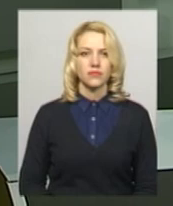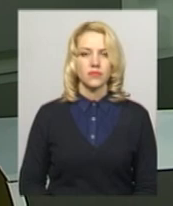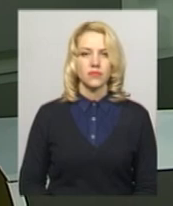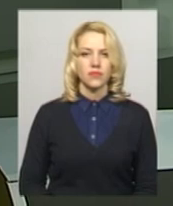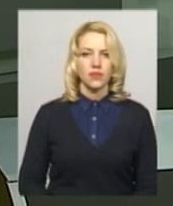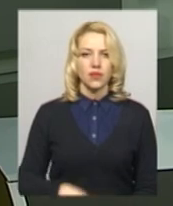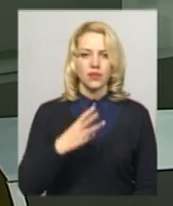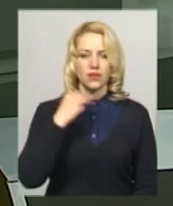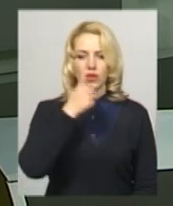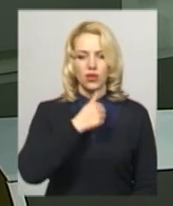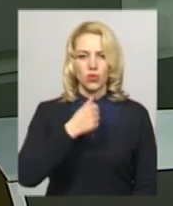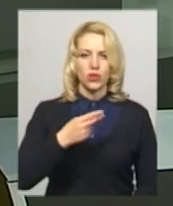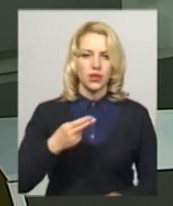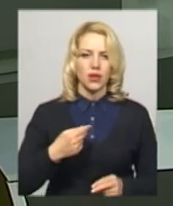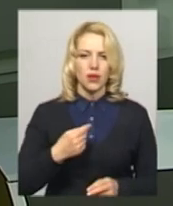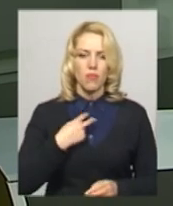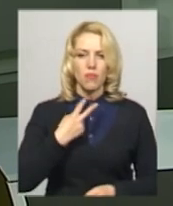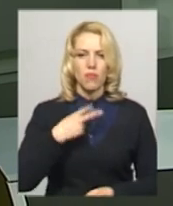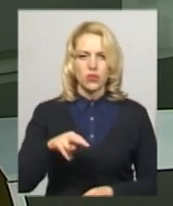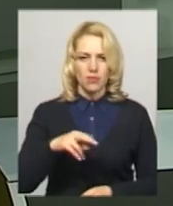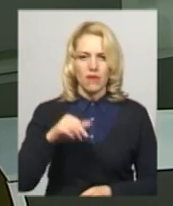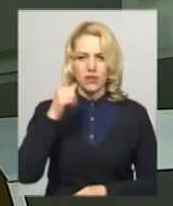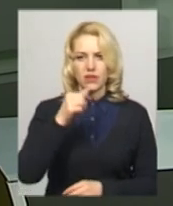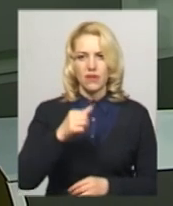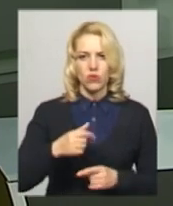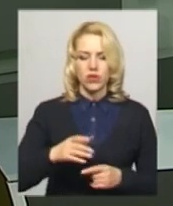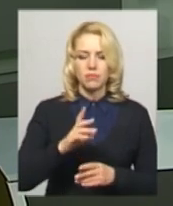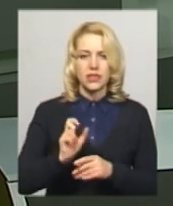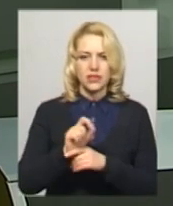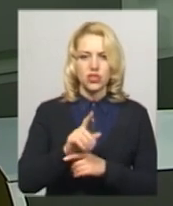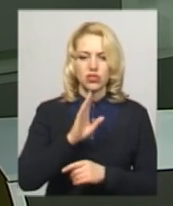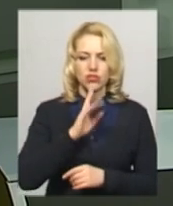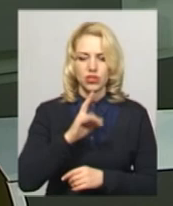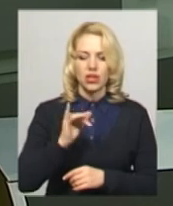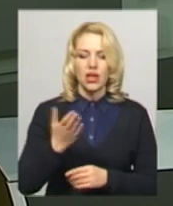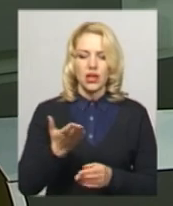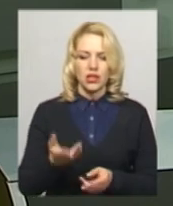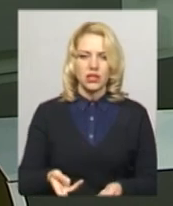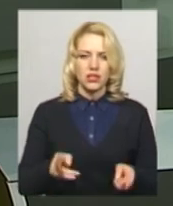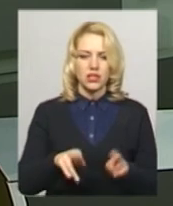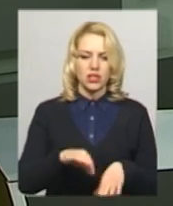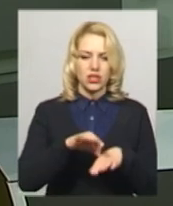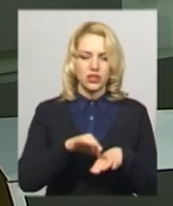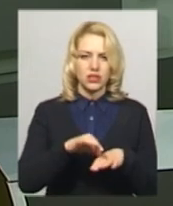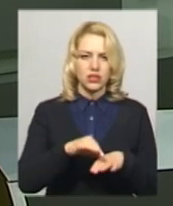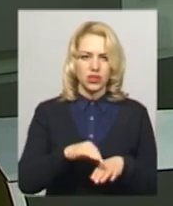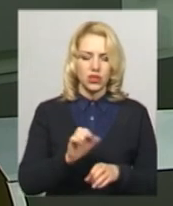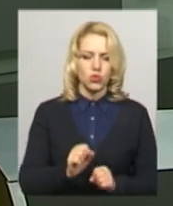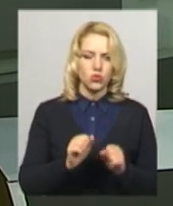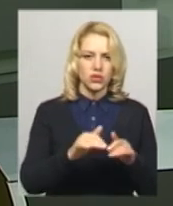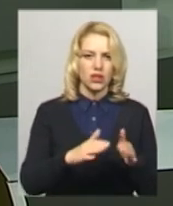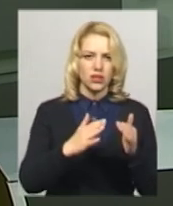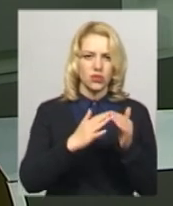Три роки позбавлення волі призначив Полонський районний суд жінці, котра залишила тіло новонародженої дитини у закинутій будівлі.